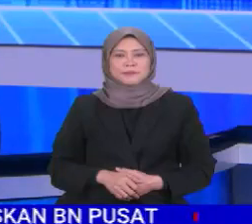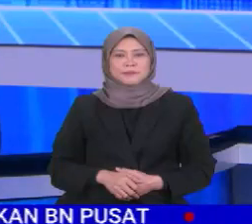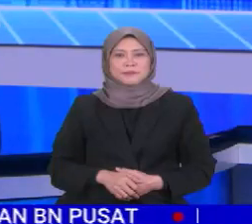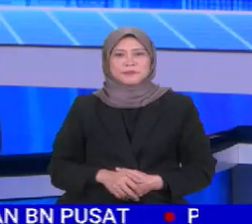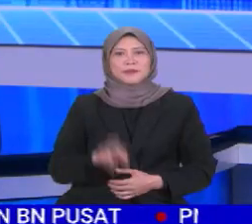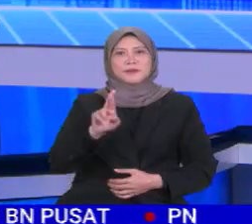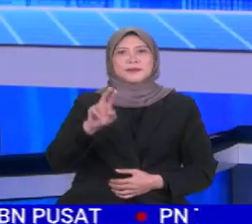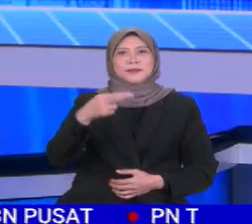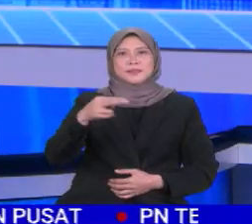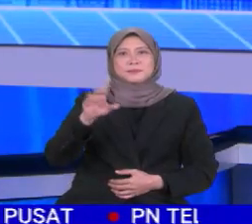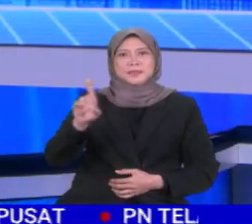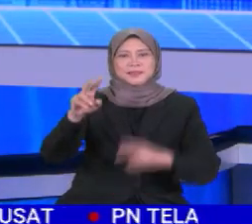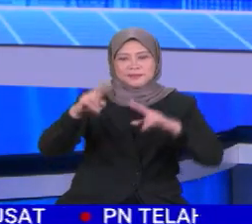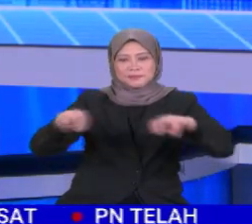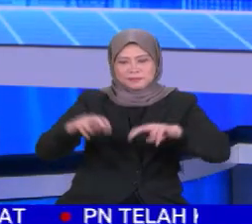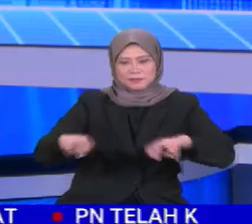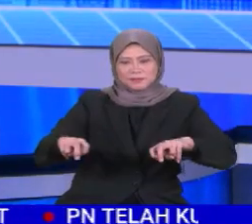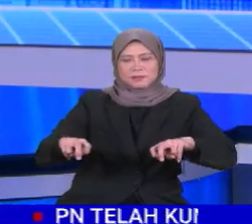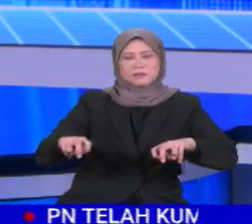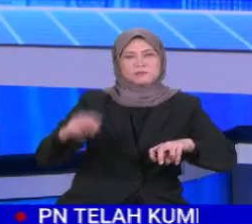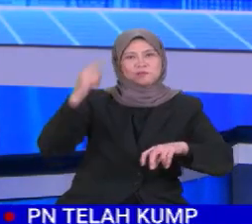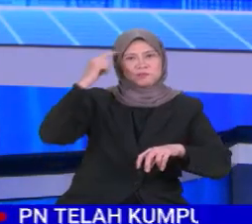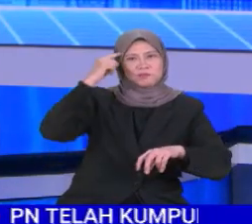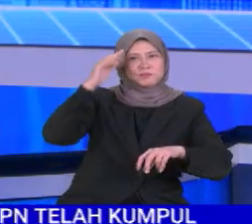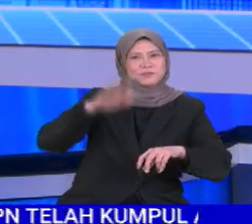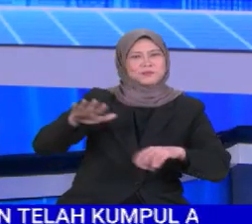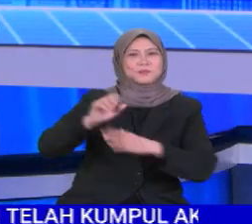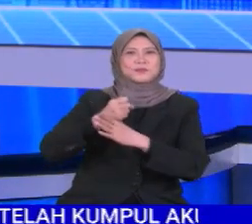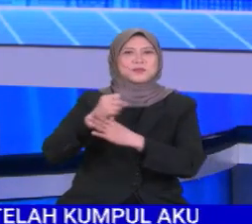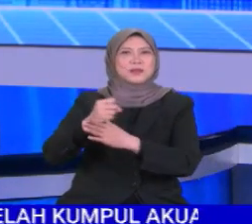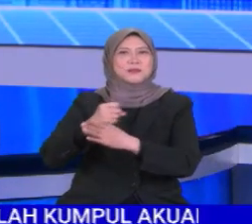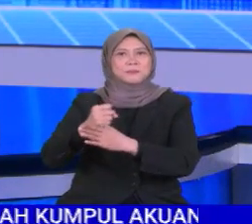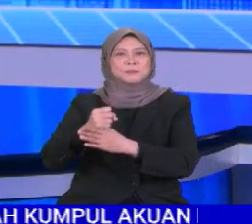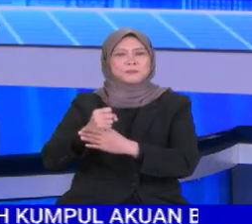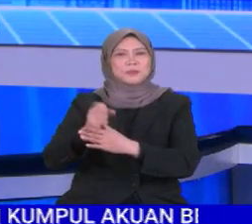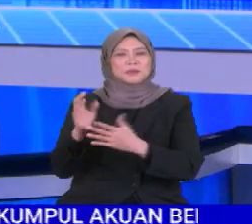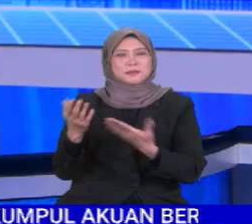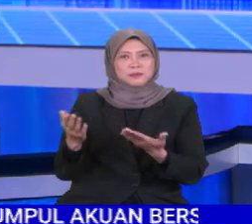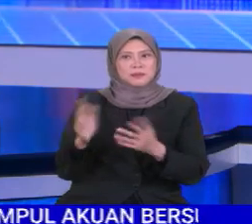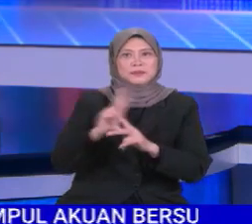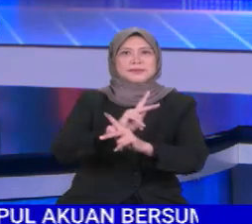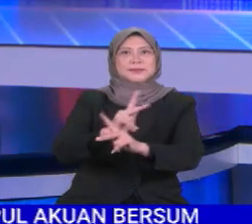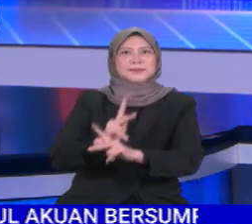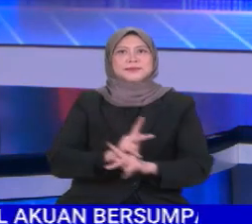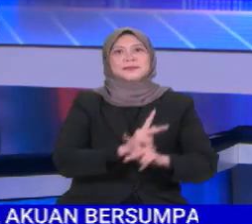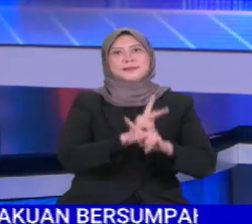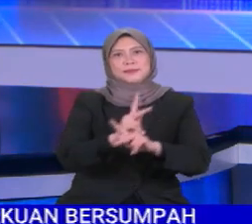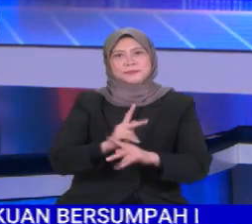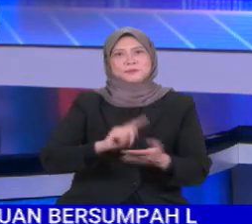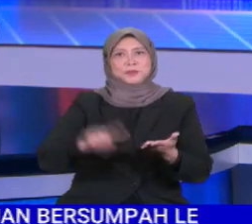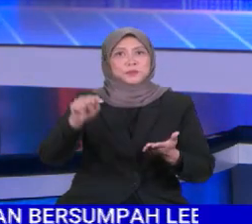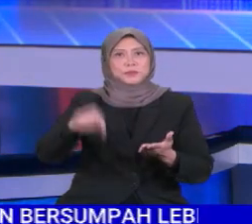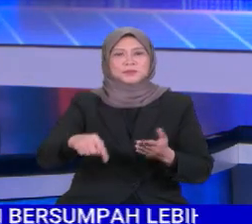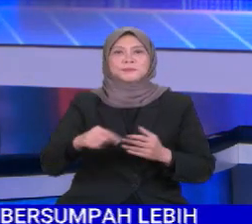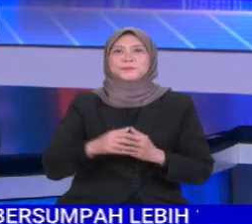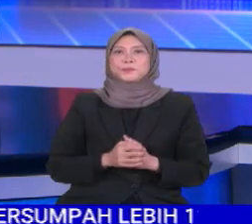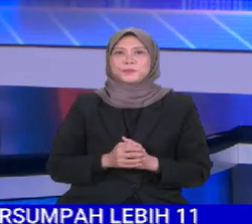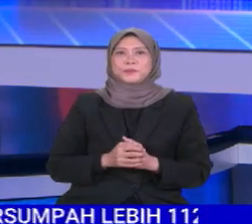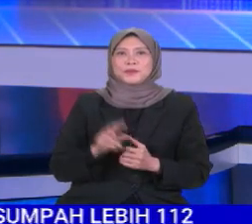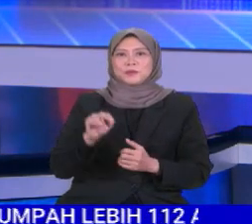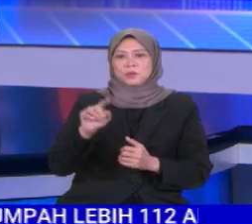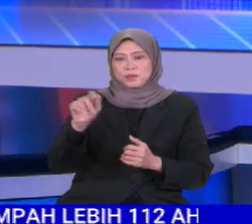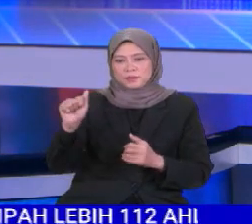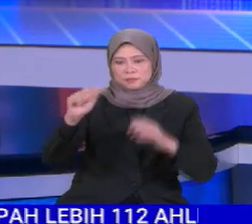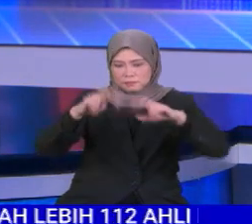Kala RHB Research menjangkakan pasaran ekuiti didagangkan dengan berhati-hati minggu ini. Firma itu menerusi nota